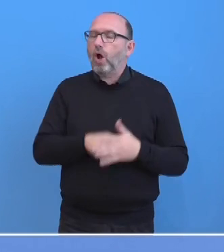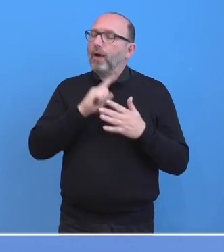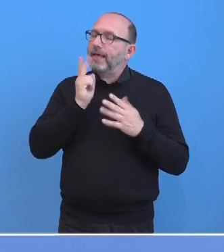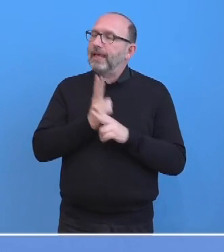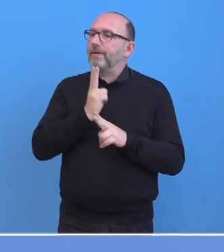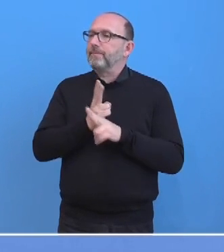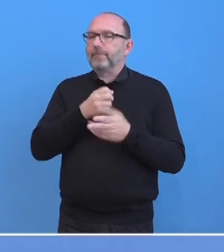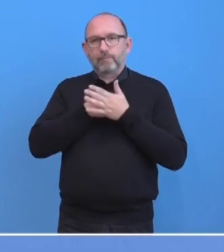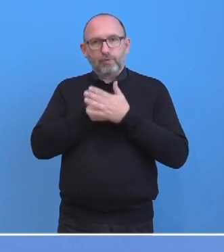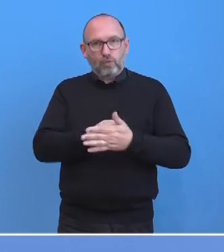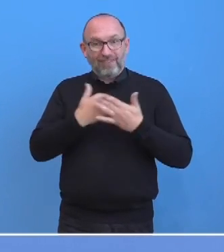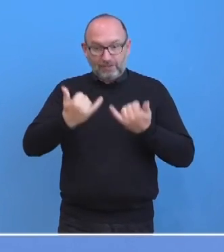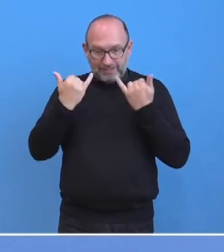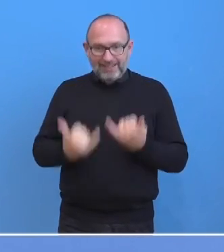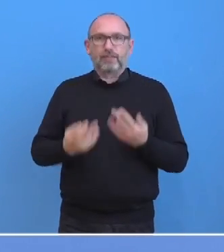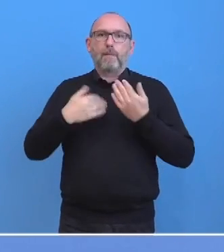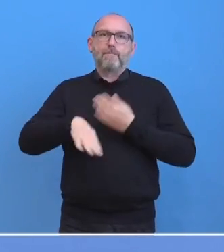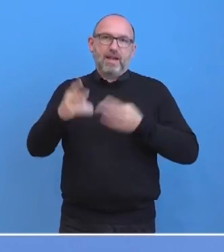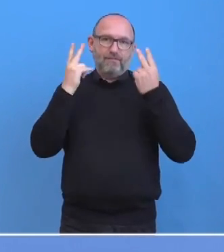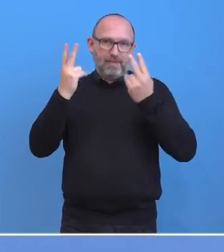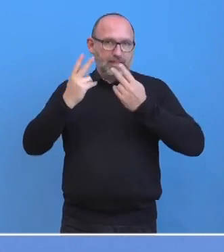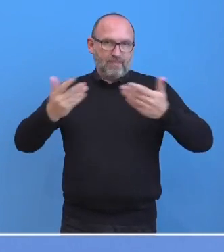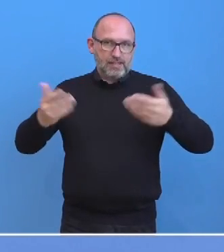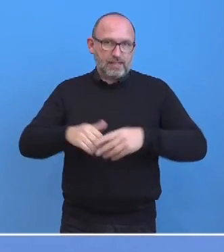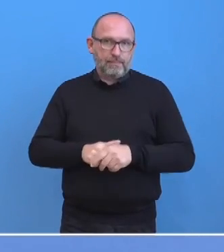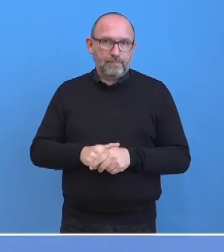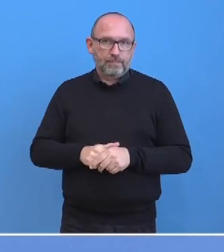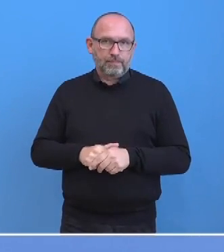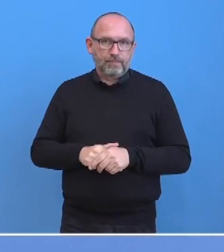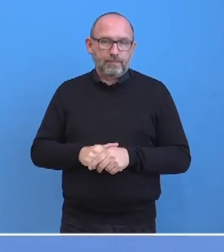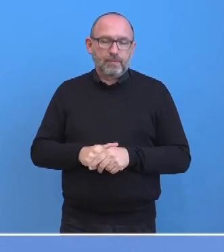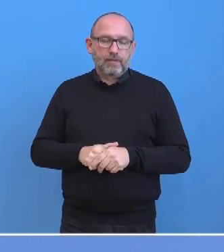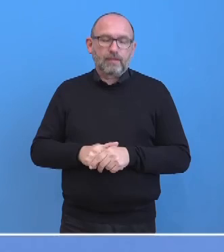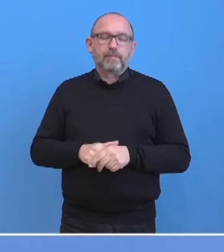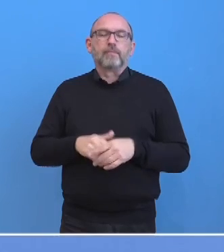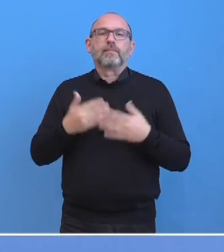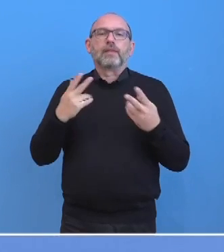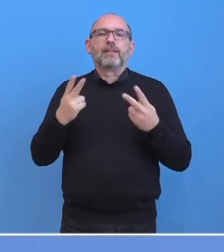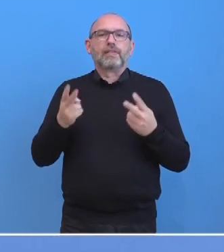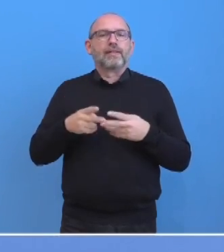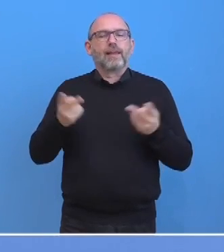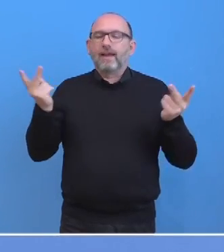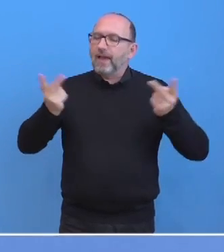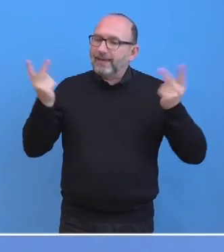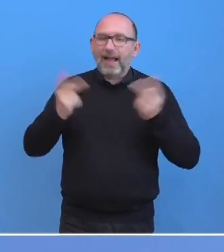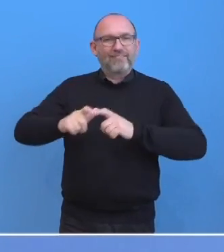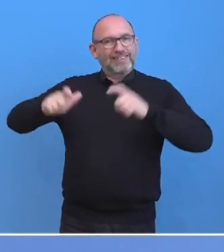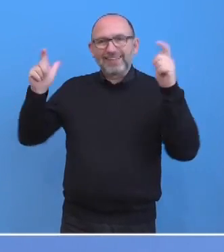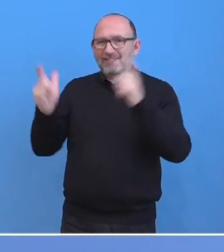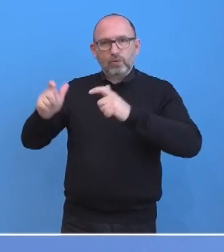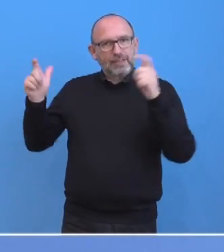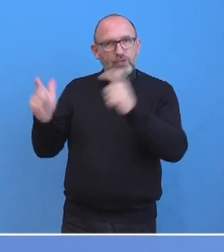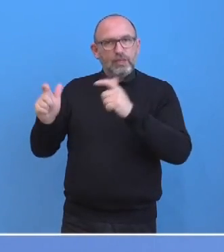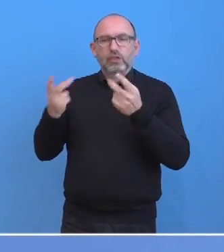das ist auch gerade in diesen Zeiten besonders wichtig, dass es möglich sein muss, unter jedwedem Sanktionsregime den